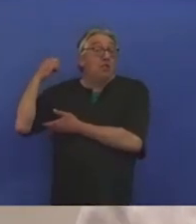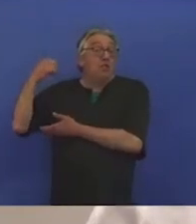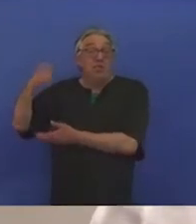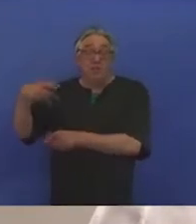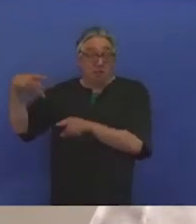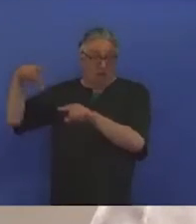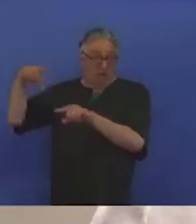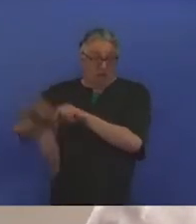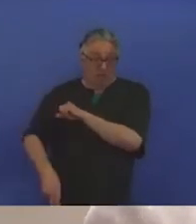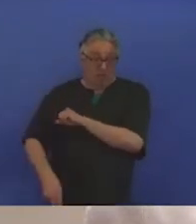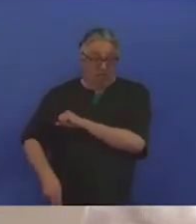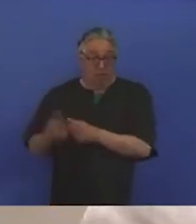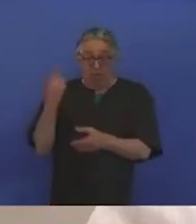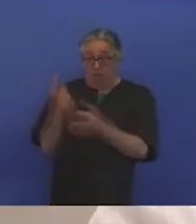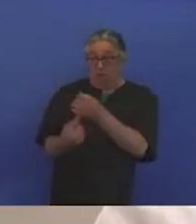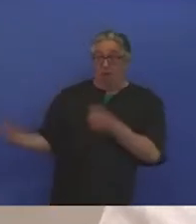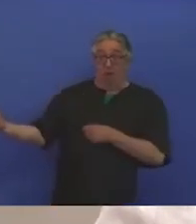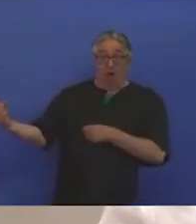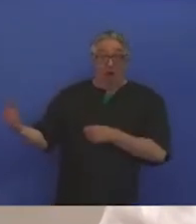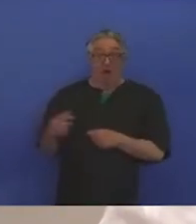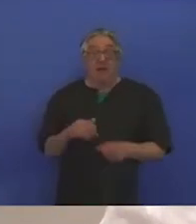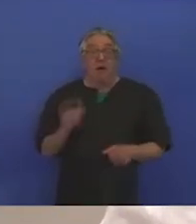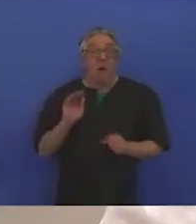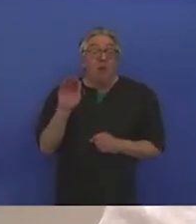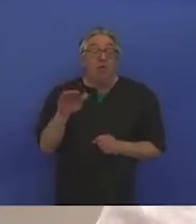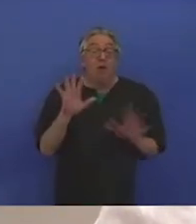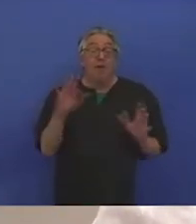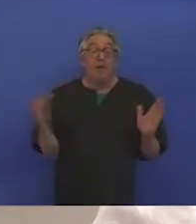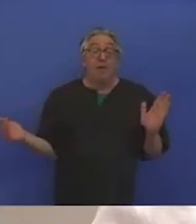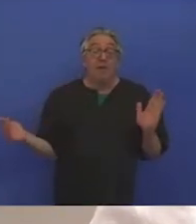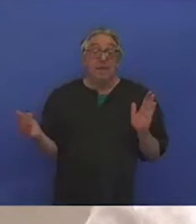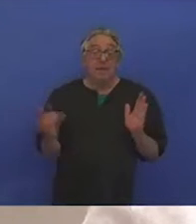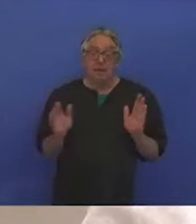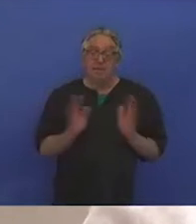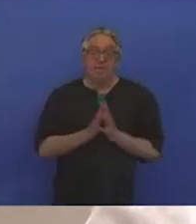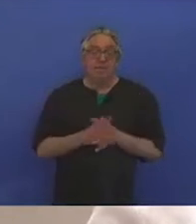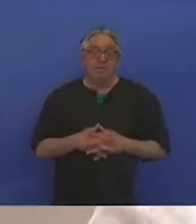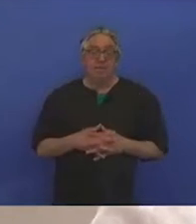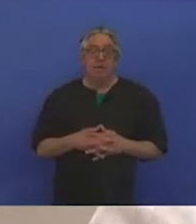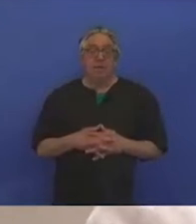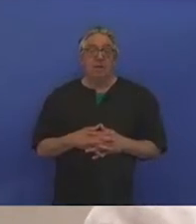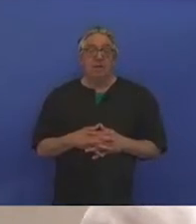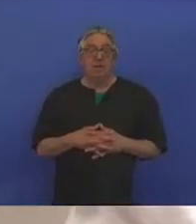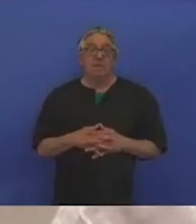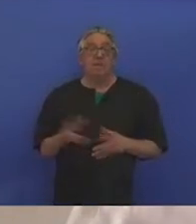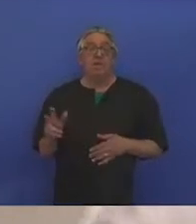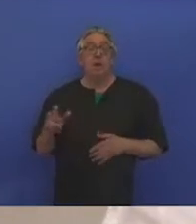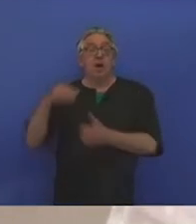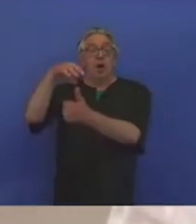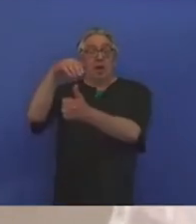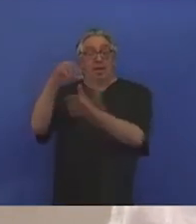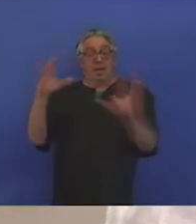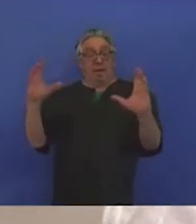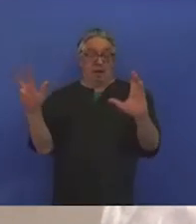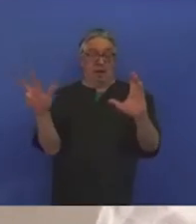en Armédie Occidentale lors d'une guerre d'agression déclenchée en 2020 par l'Azerbaïdjan. Une souffrance alourdie par le constat d'un monde